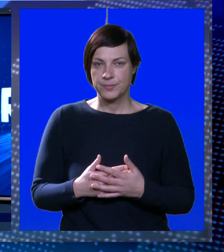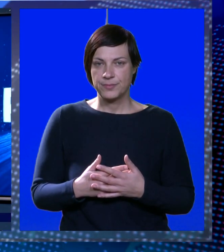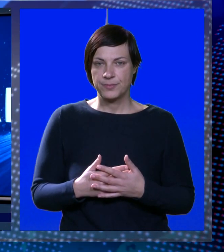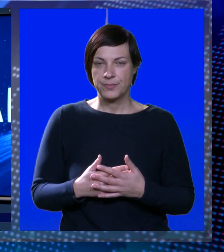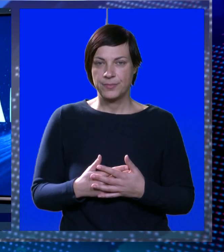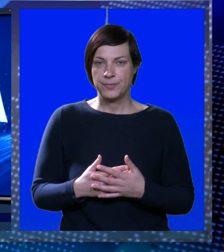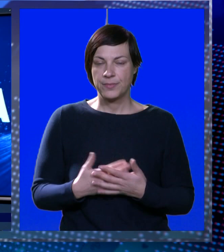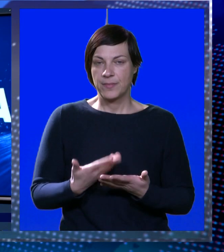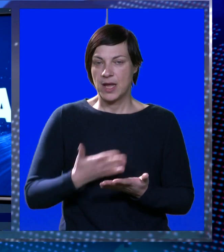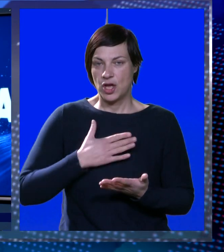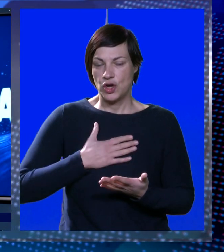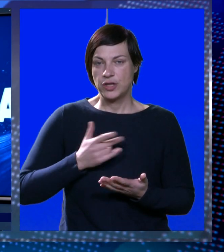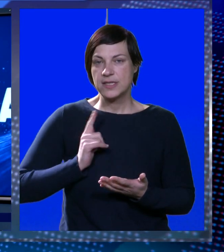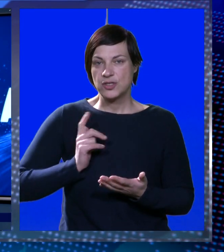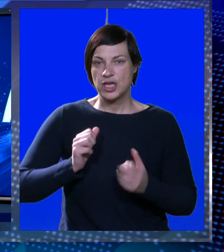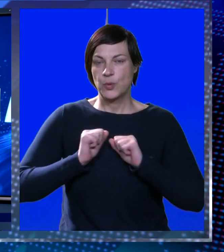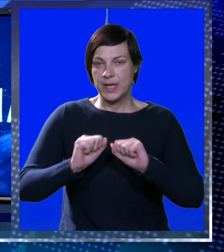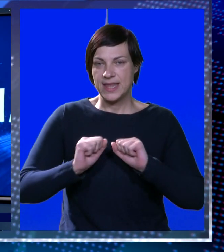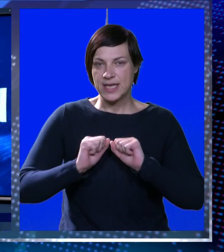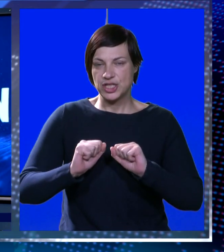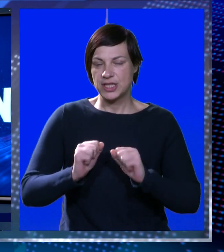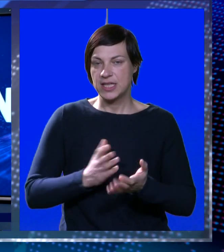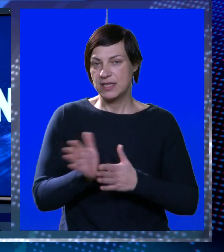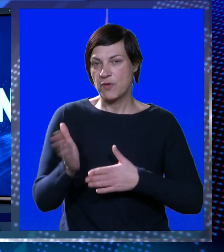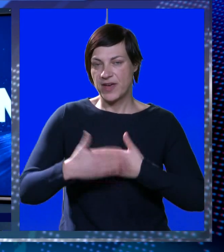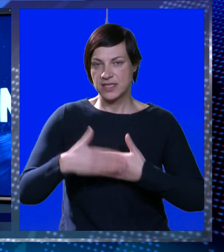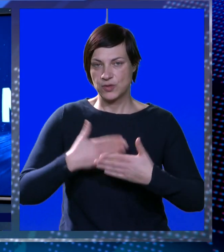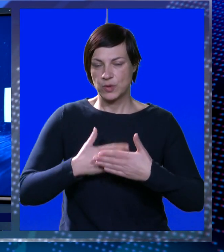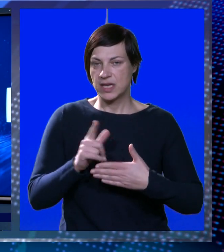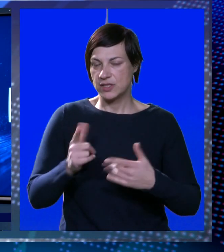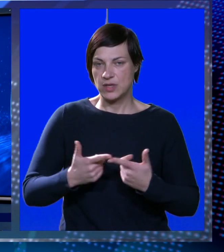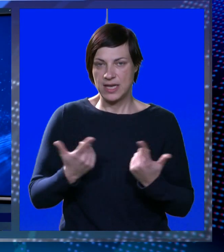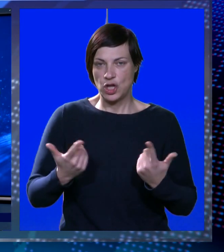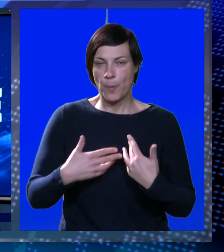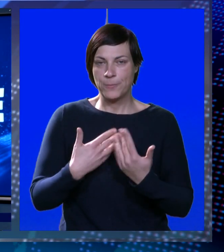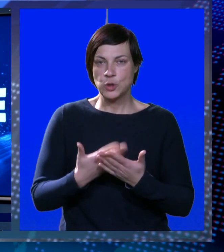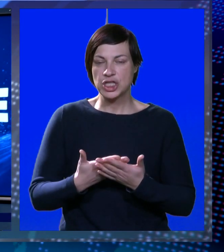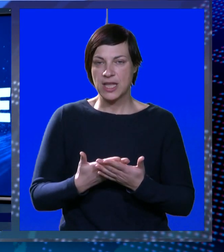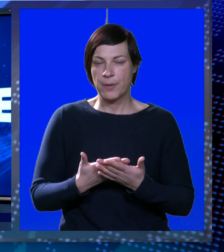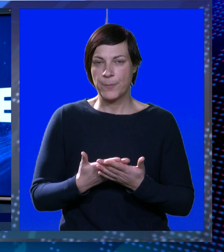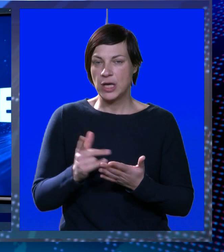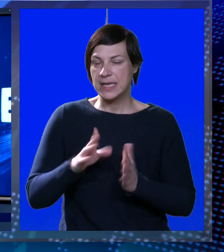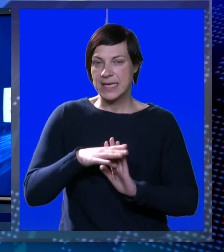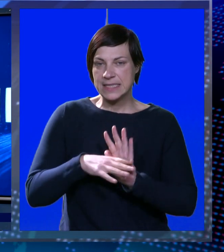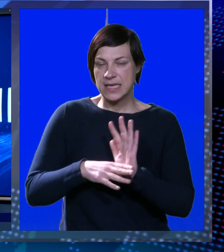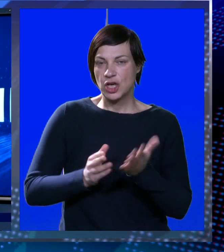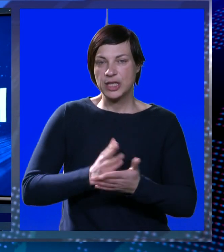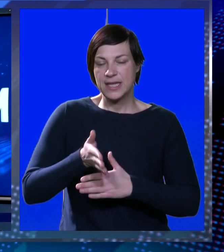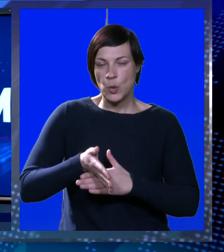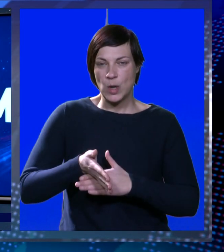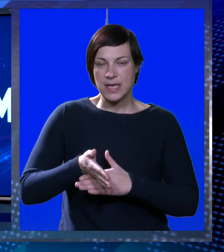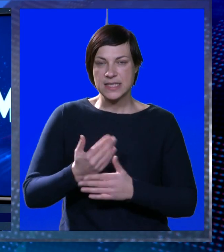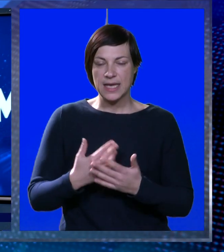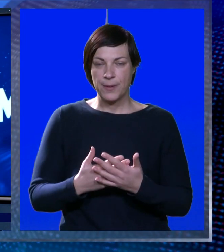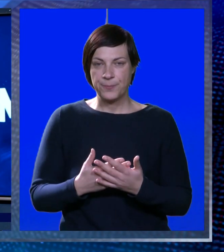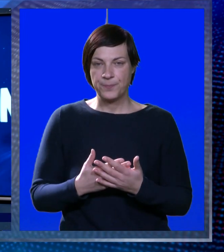Dakle, od nas se očekuje da štitimo vanjsku granicu, da ne dopuštamo ilegalne ulaske,